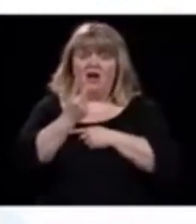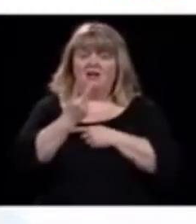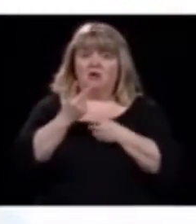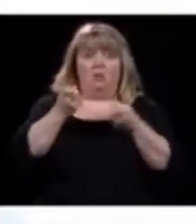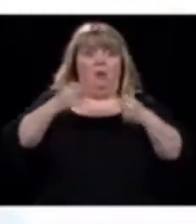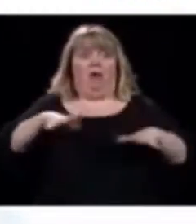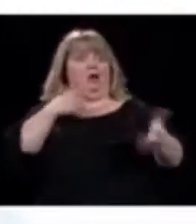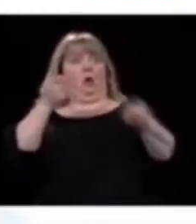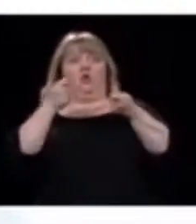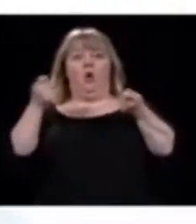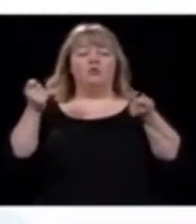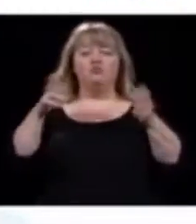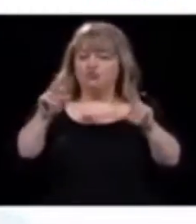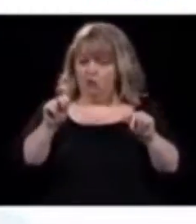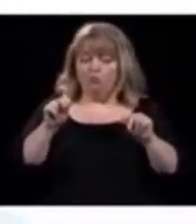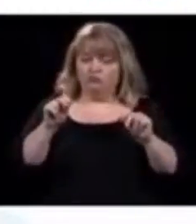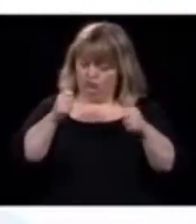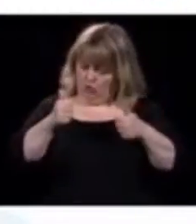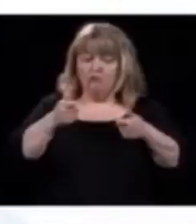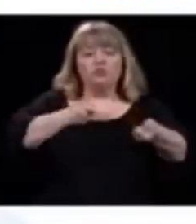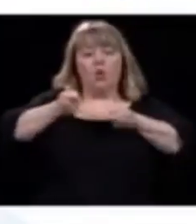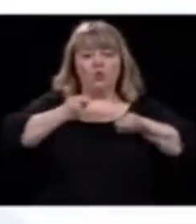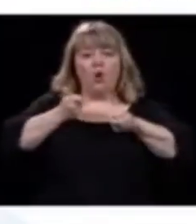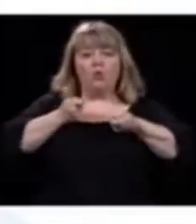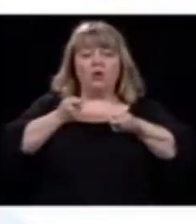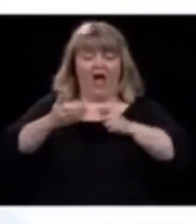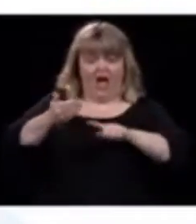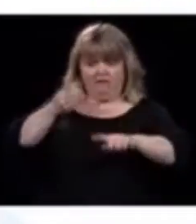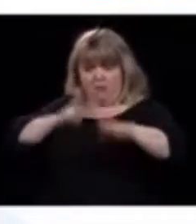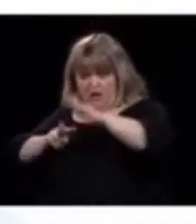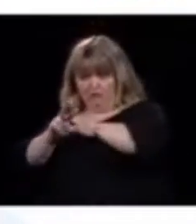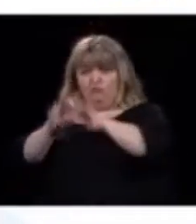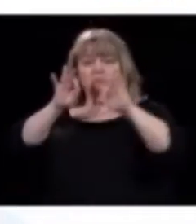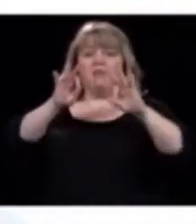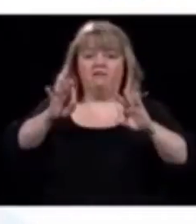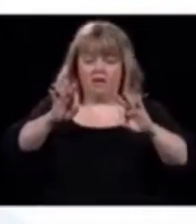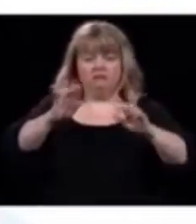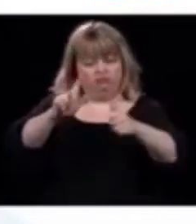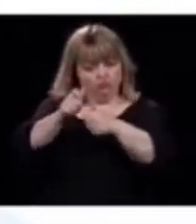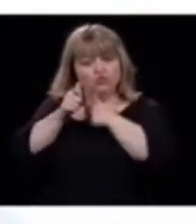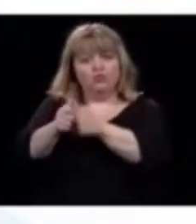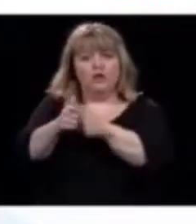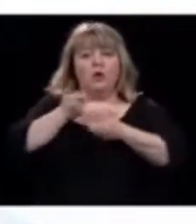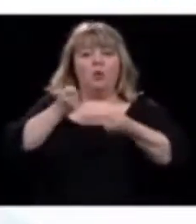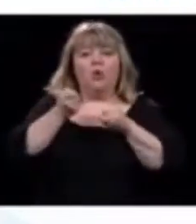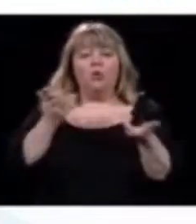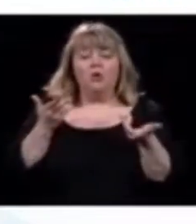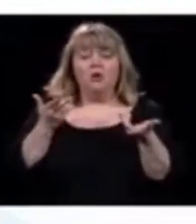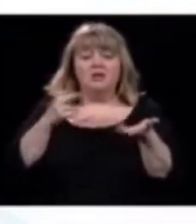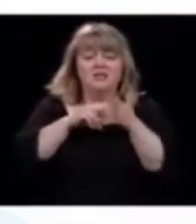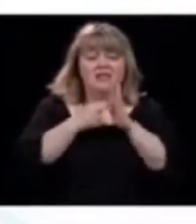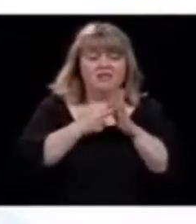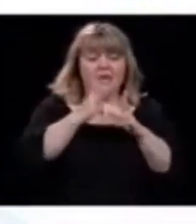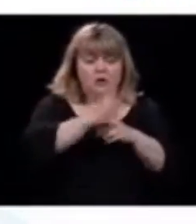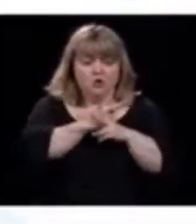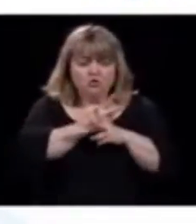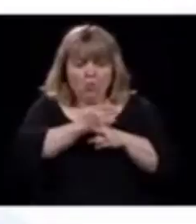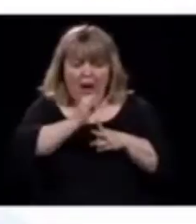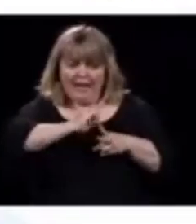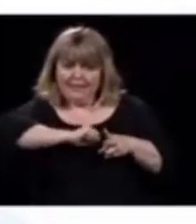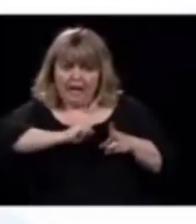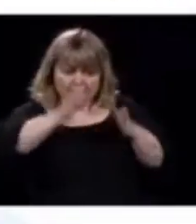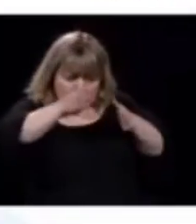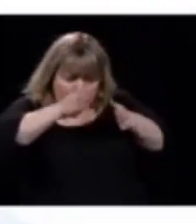de contrôle par rapport à ce qu'on avait planifié. Et la capacité qu'on a pour répondre autant aux soins intensifs